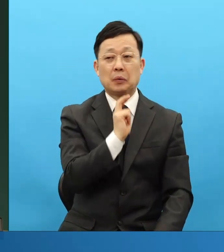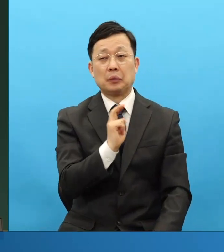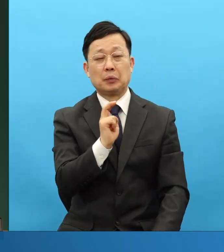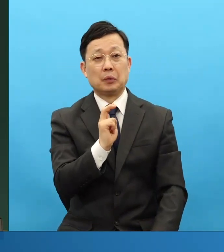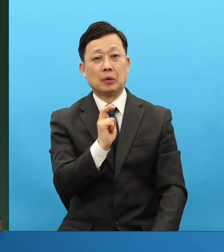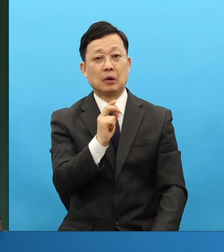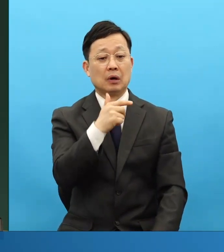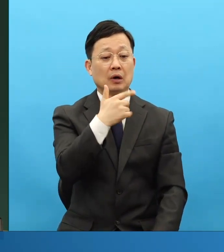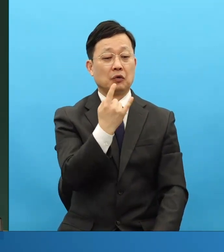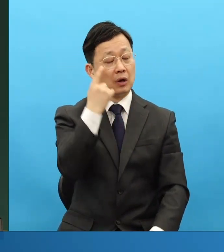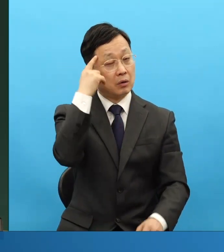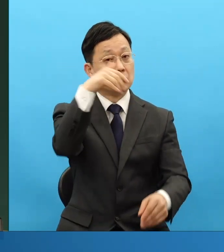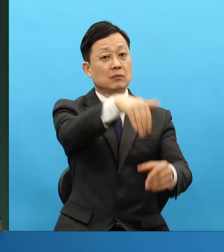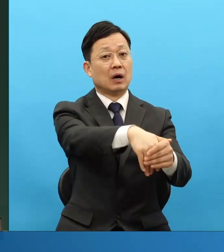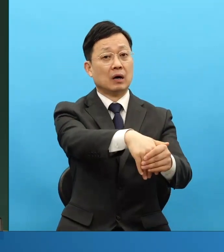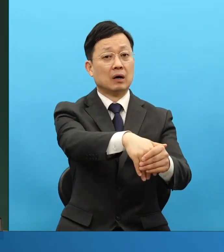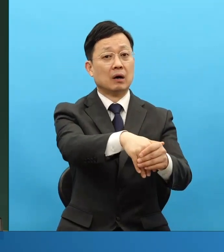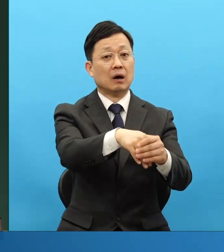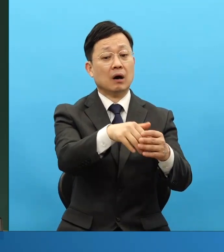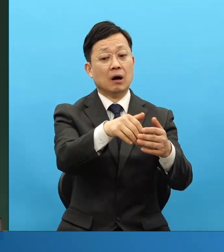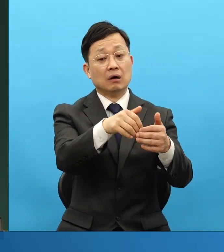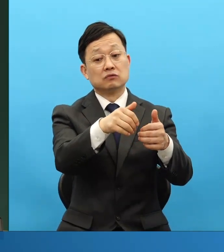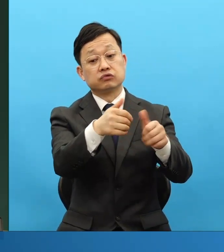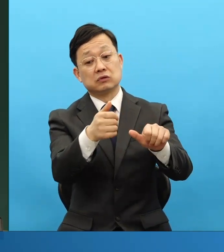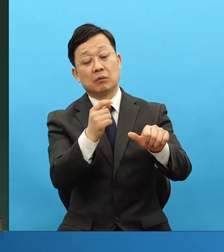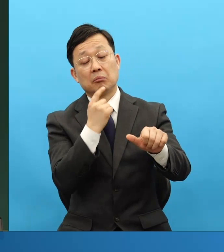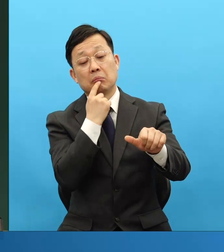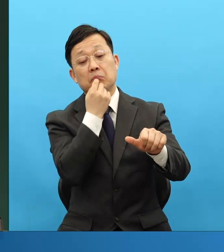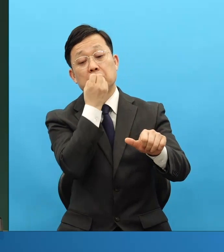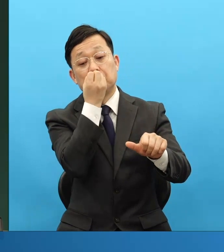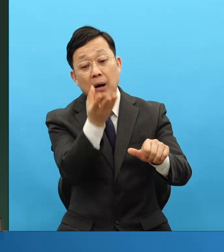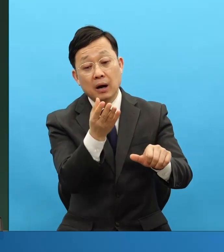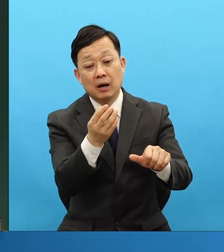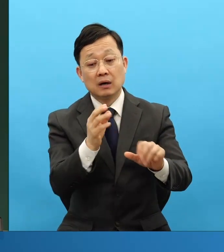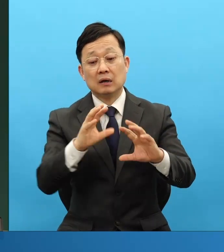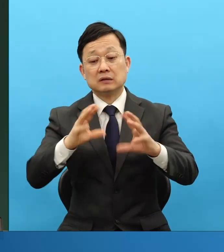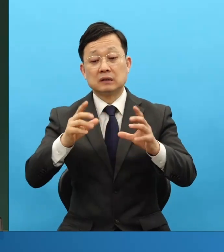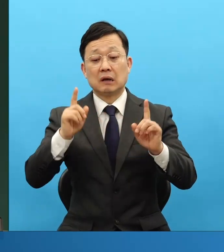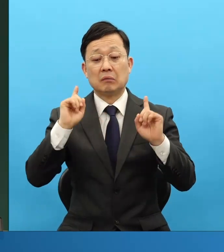죽을 때 유행가 부르다 죽는다니까요. 내게 각인됩니다.